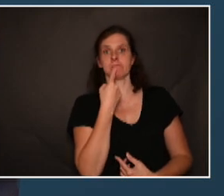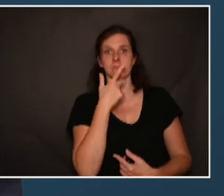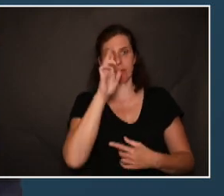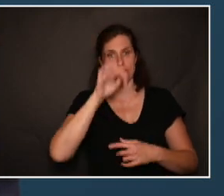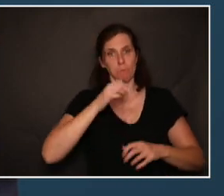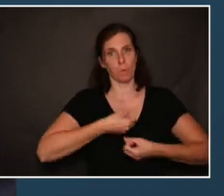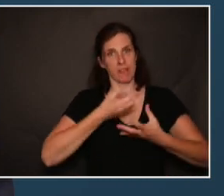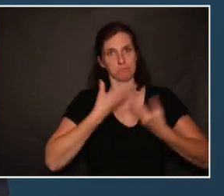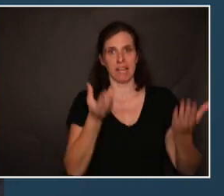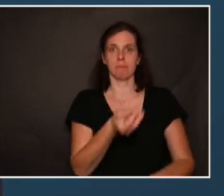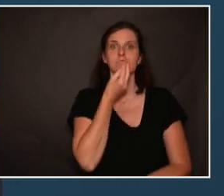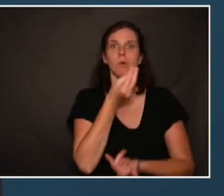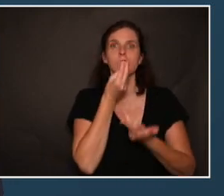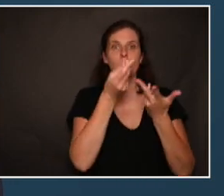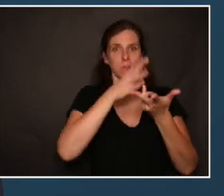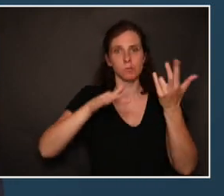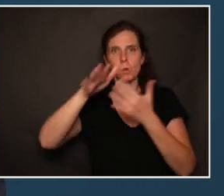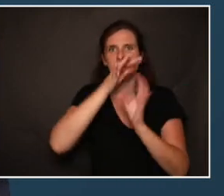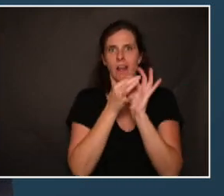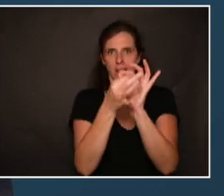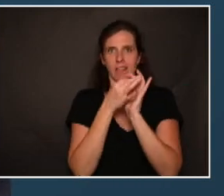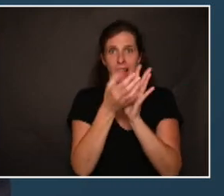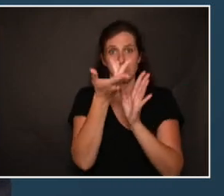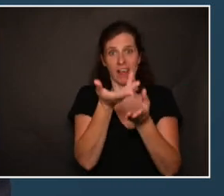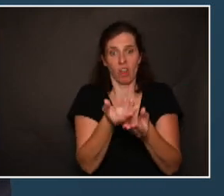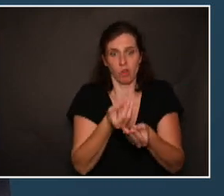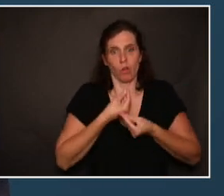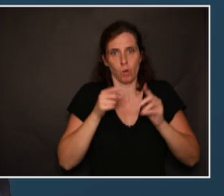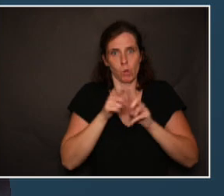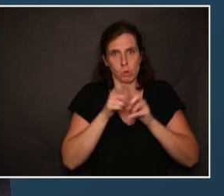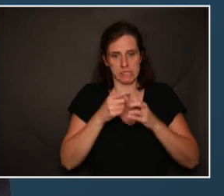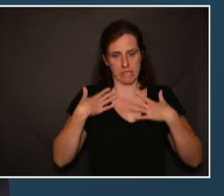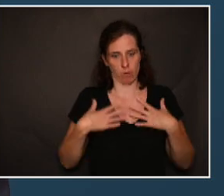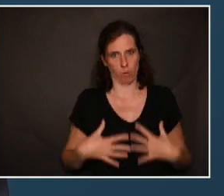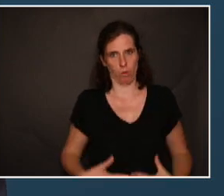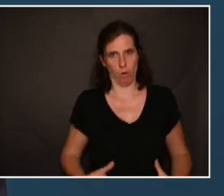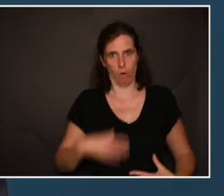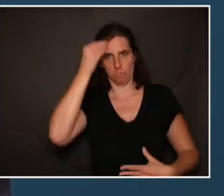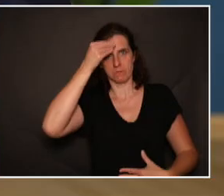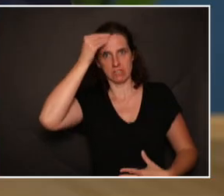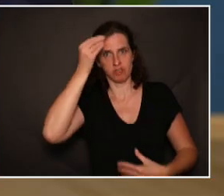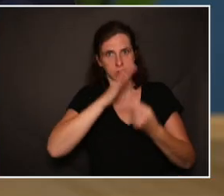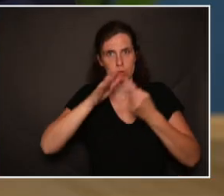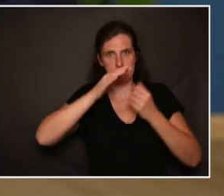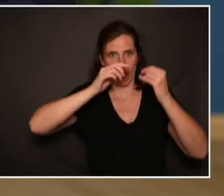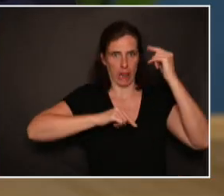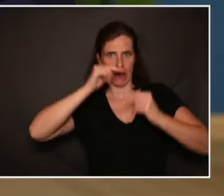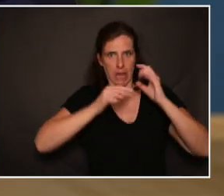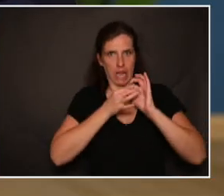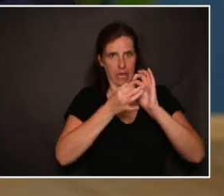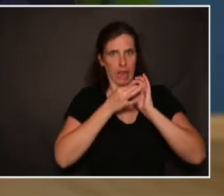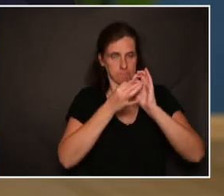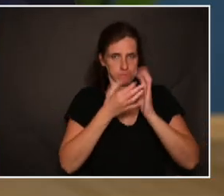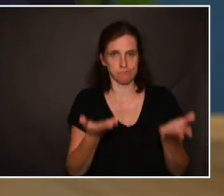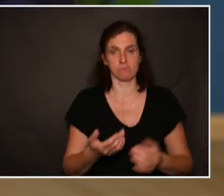'exprimer, de s'alimenter, de socialiser, mais elle va retentir sur son état physique, psychique et social. Ce qui